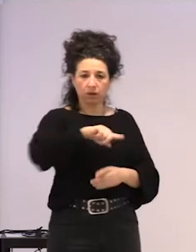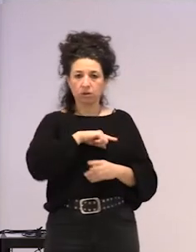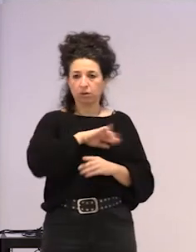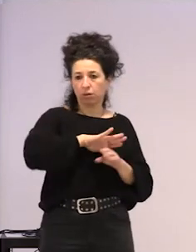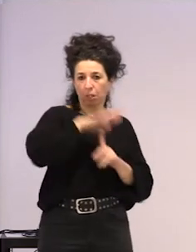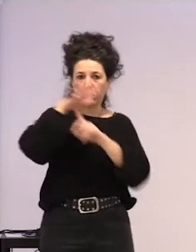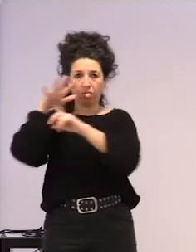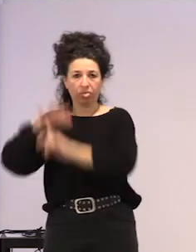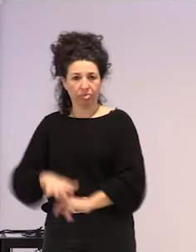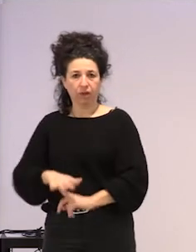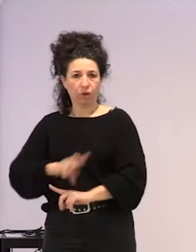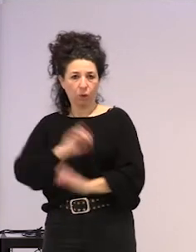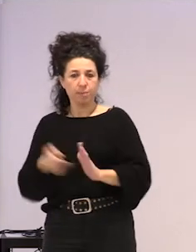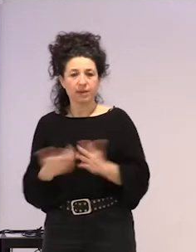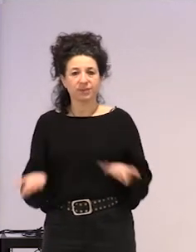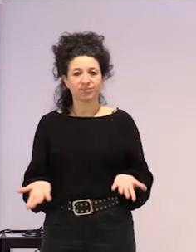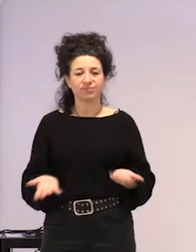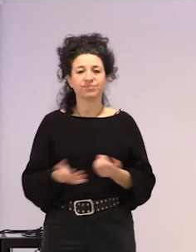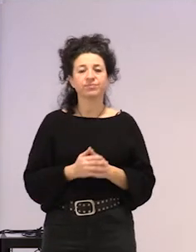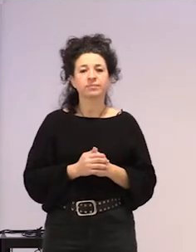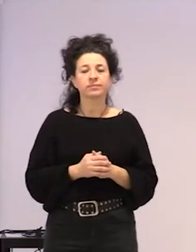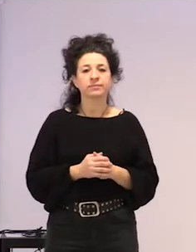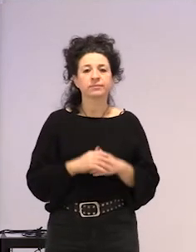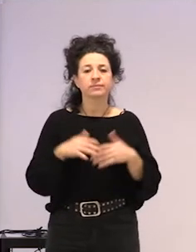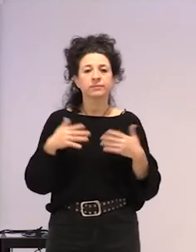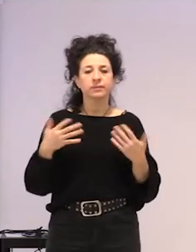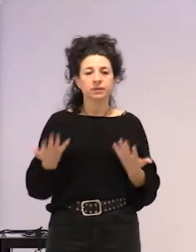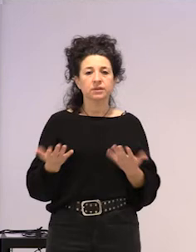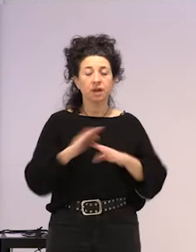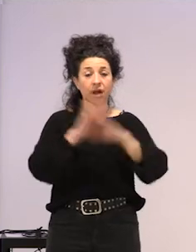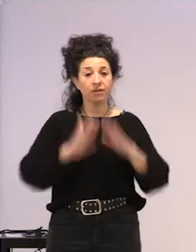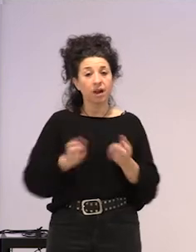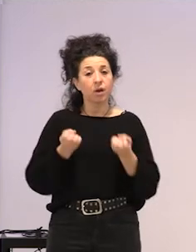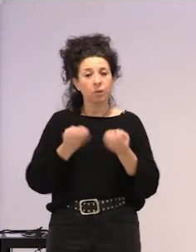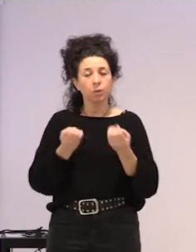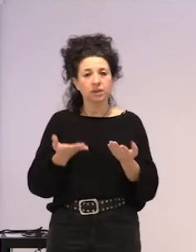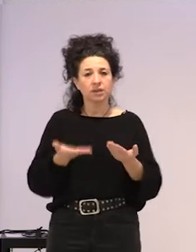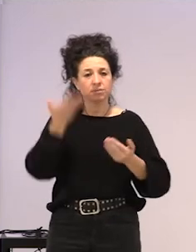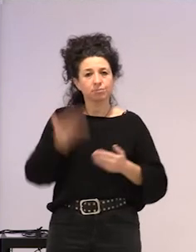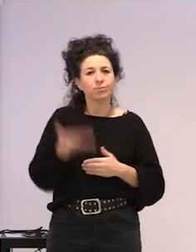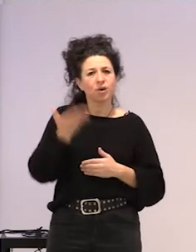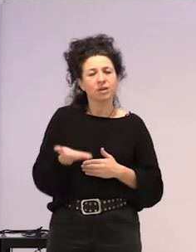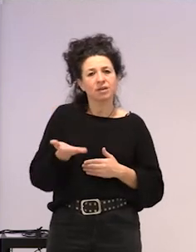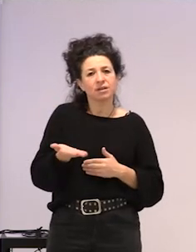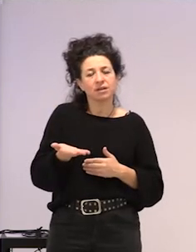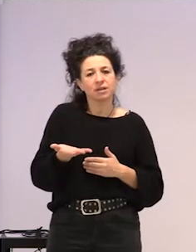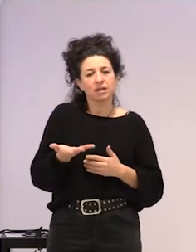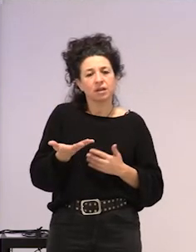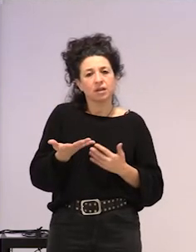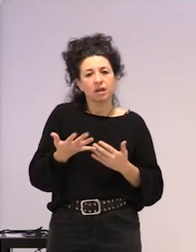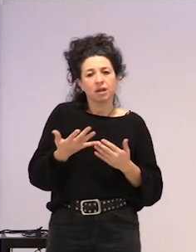baster batean, ez? Eta, ba, hori, kontatzen duten, nola, ezinbestekoa izan den, ba, hori,